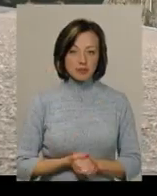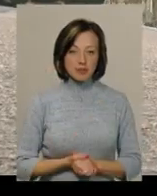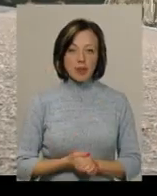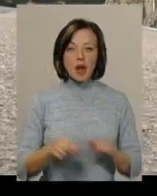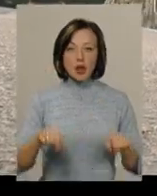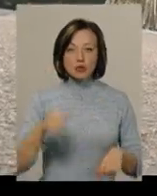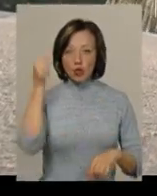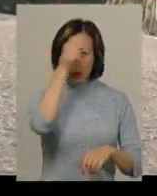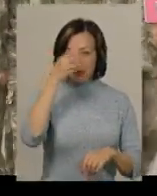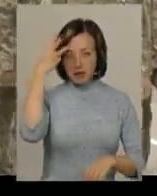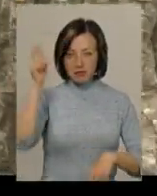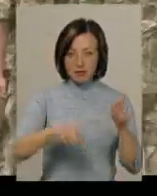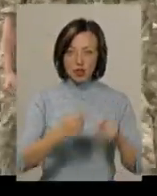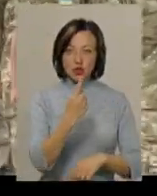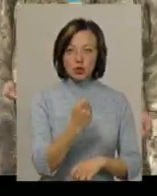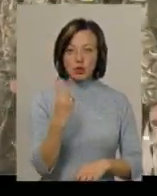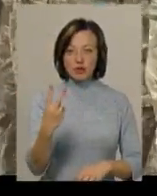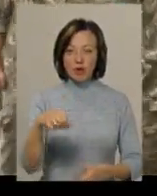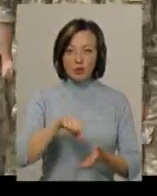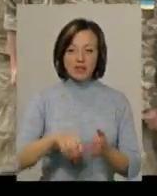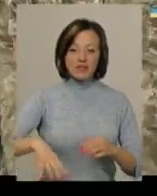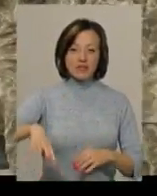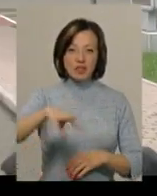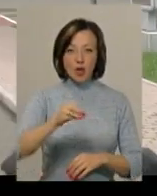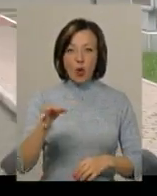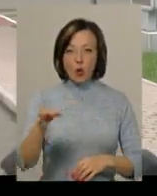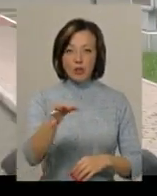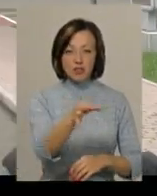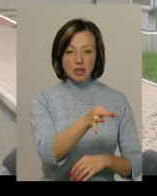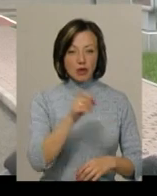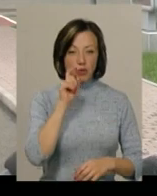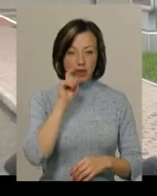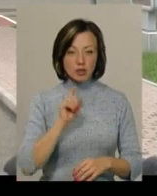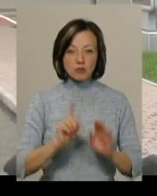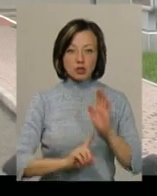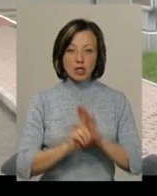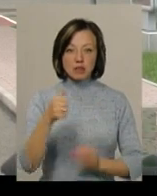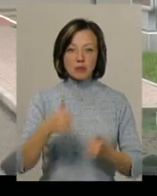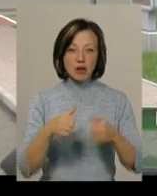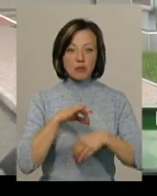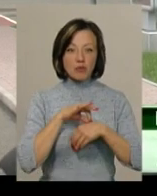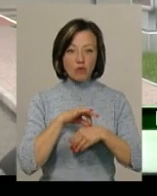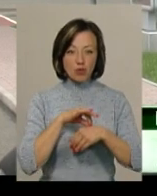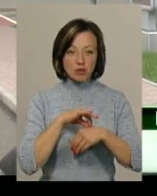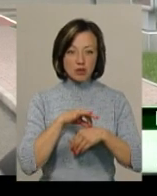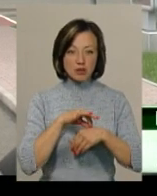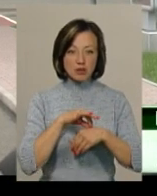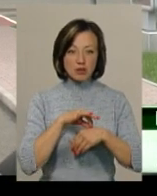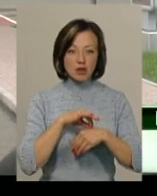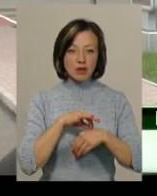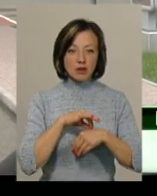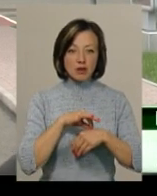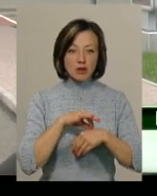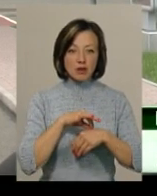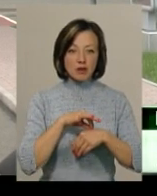Цьогоріч у Хмельницькій приїхали 102 прикордонники з усіх областей України. Спочатку соревновання проводяться в отрядах,